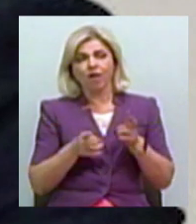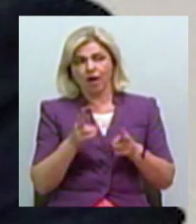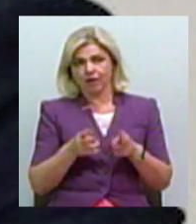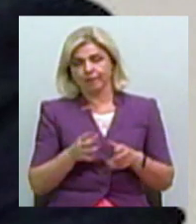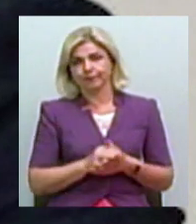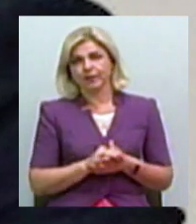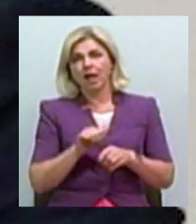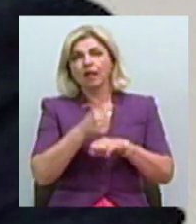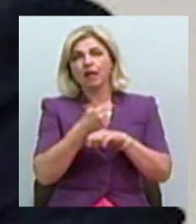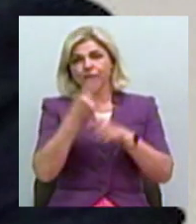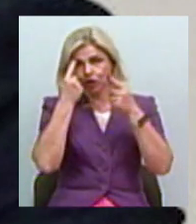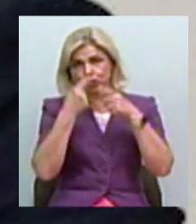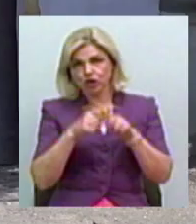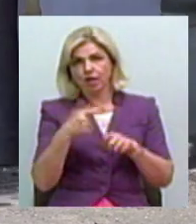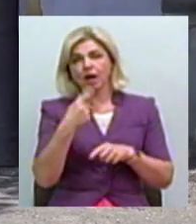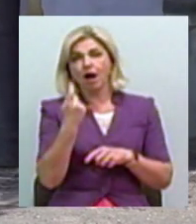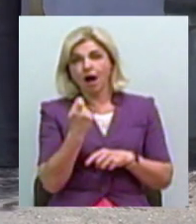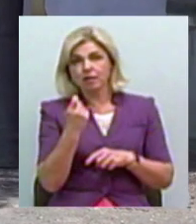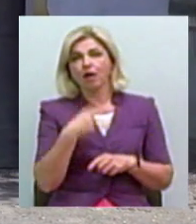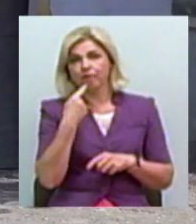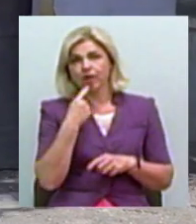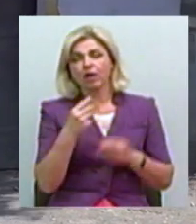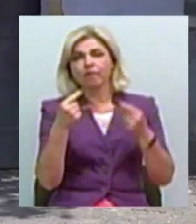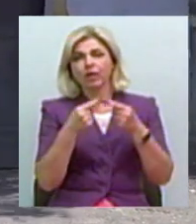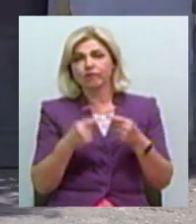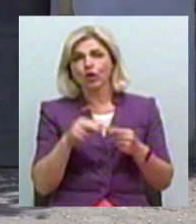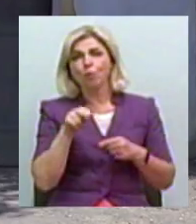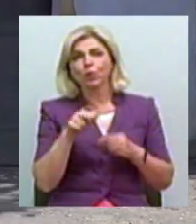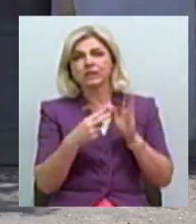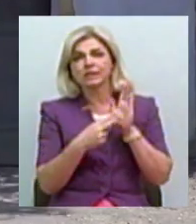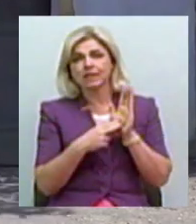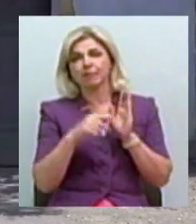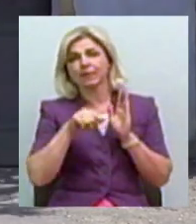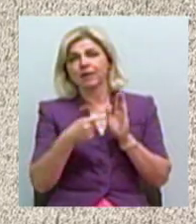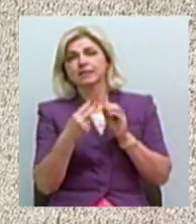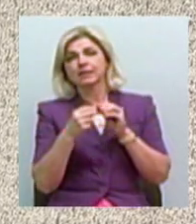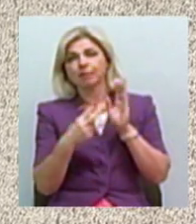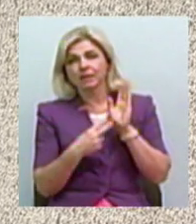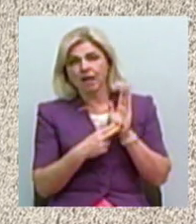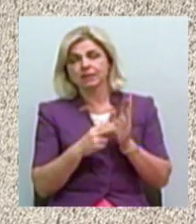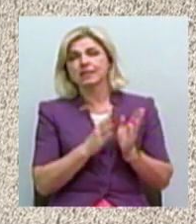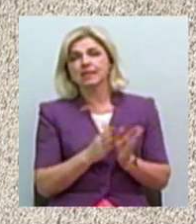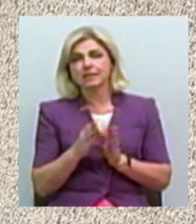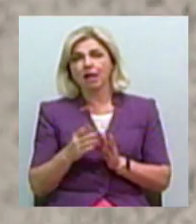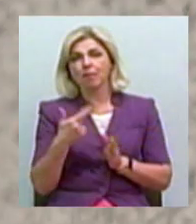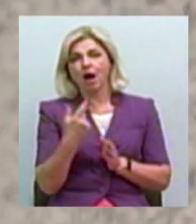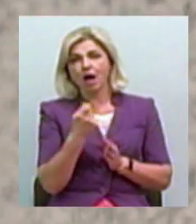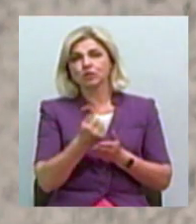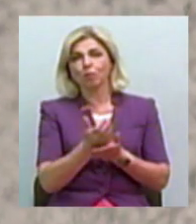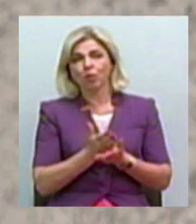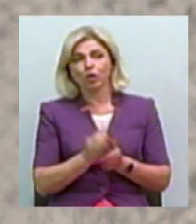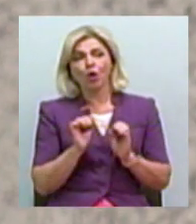ПАД «Миколаївгаз» Олексій Рубський говорить, відповідно до пункту 7.17 правил безпеки систем газопостачання, пуск газу може